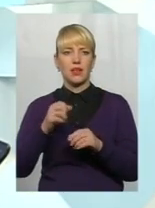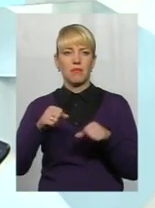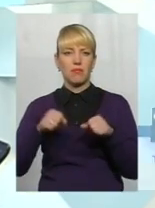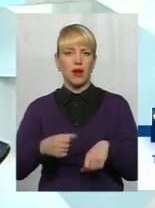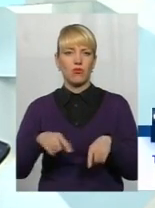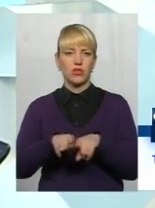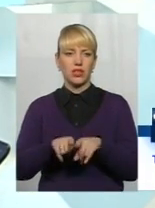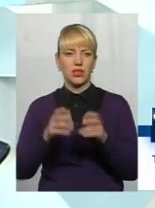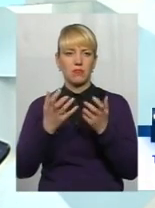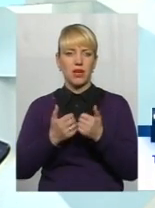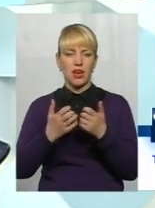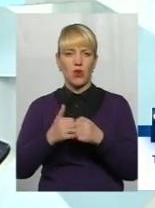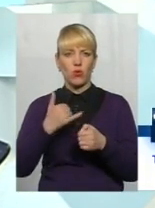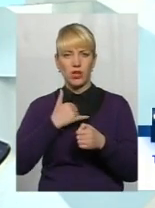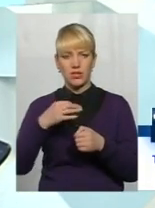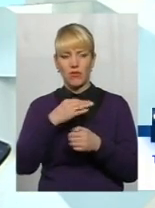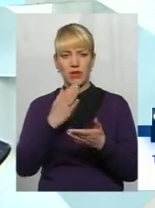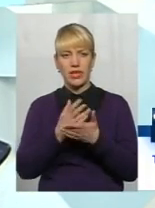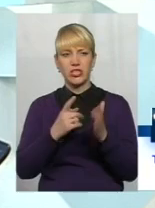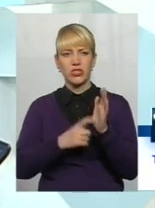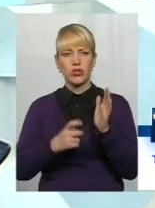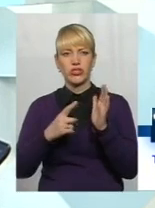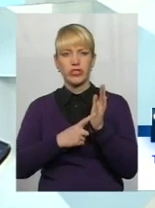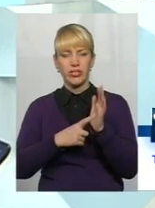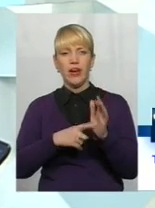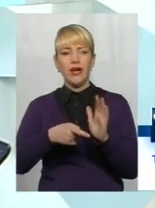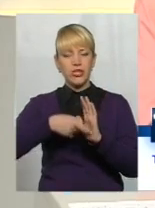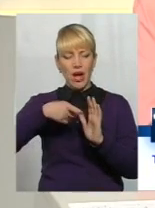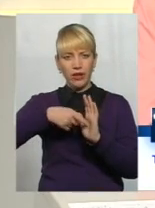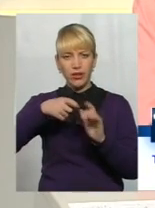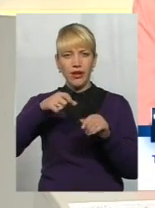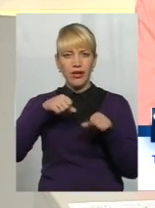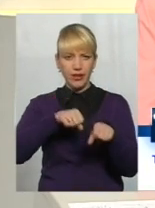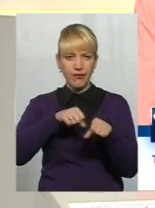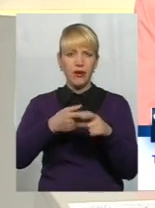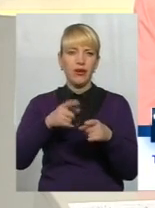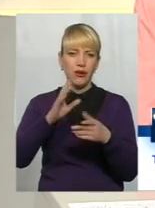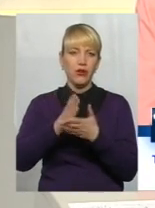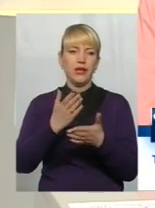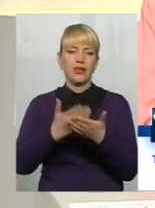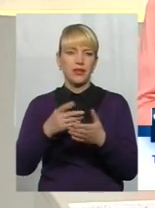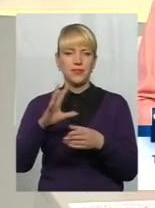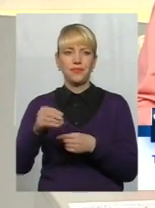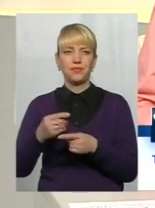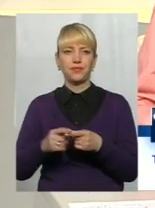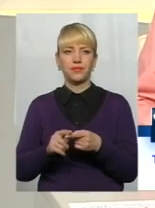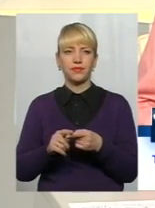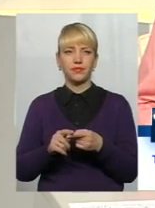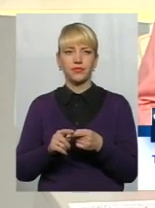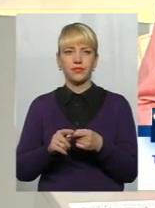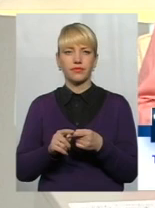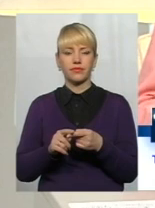перерахунок в нашій області є 606 шахтарів. І їм перерахунок буде проведено. Разом з тим, і за них теж не забули.